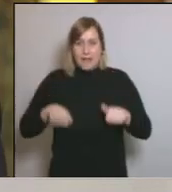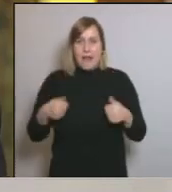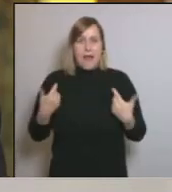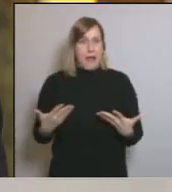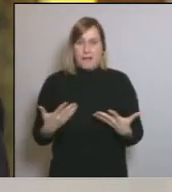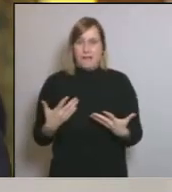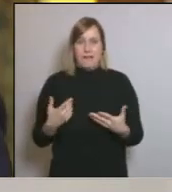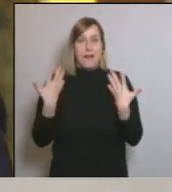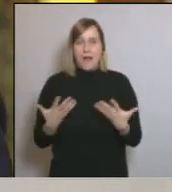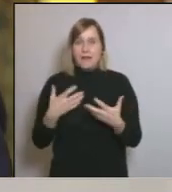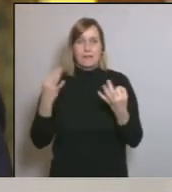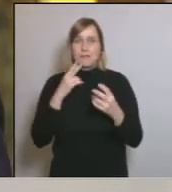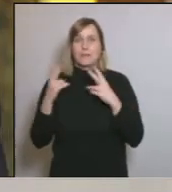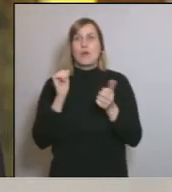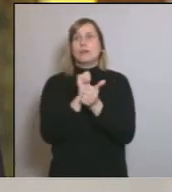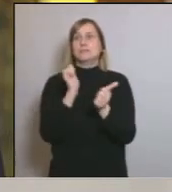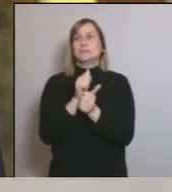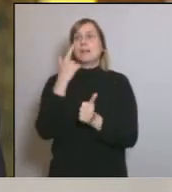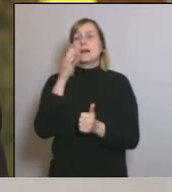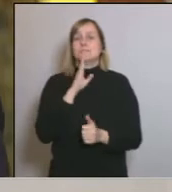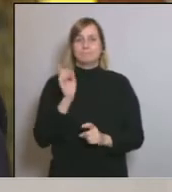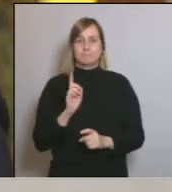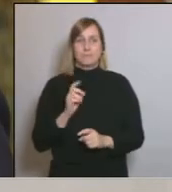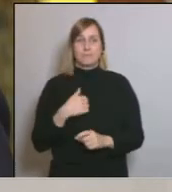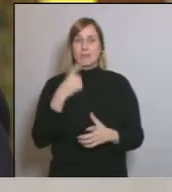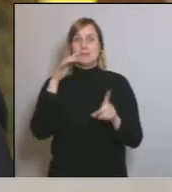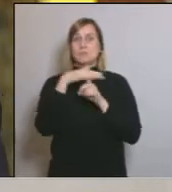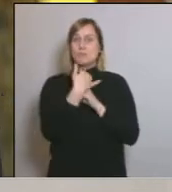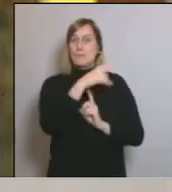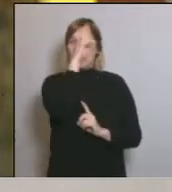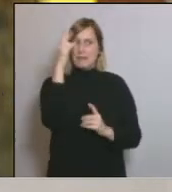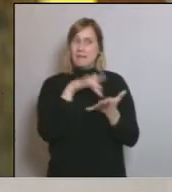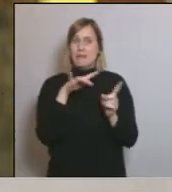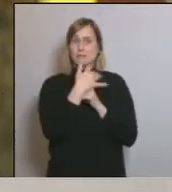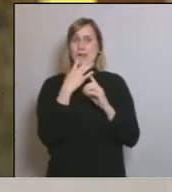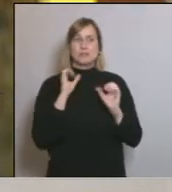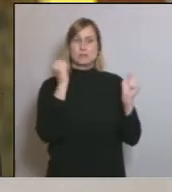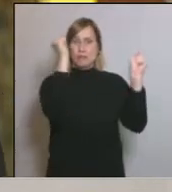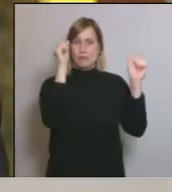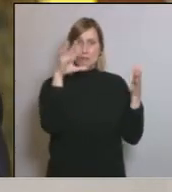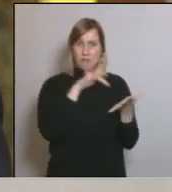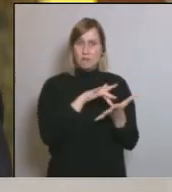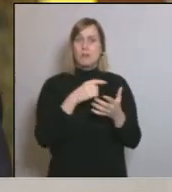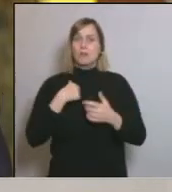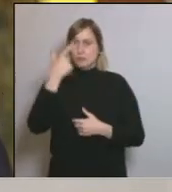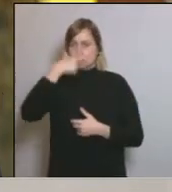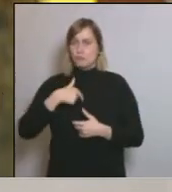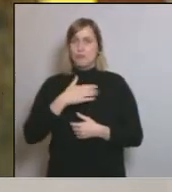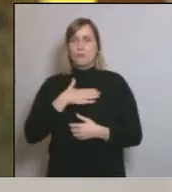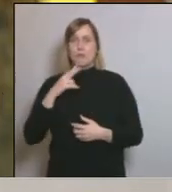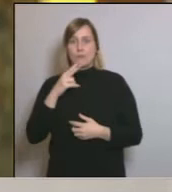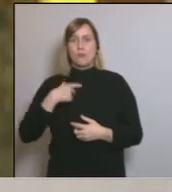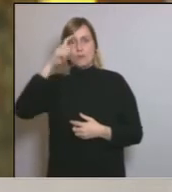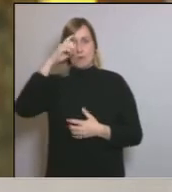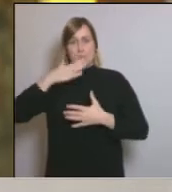un desastre anunciat. Madrid ja viu una situació desesperada i vull expressar-los des d'aquí, en nom meu,